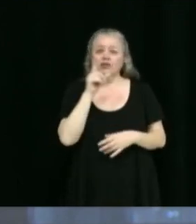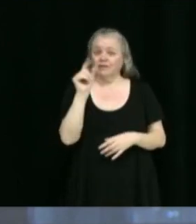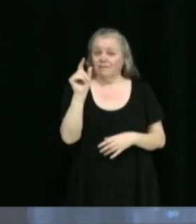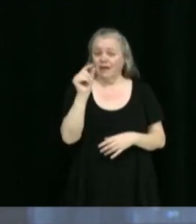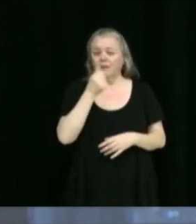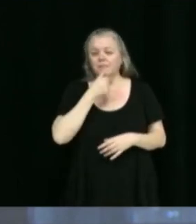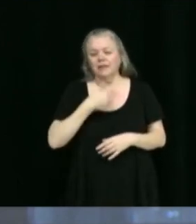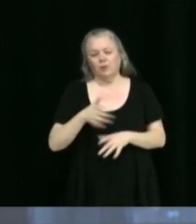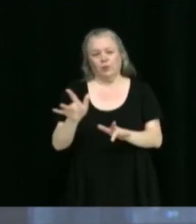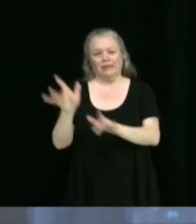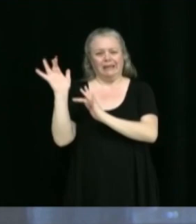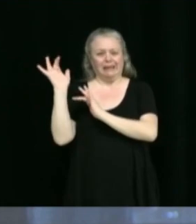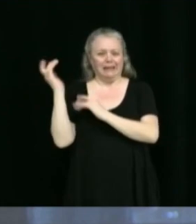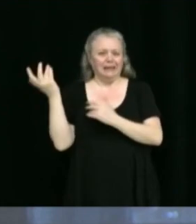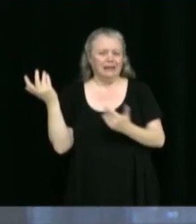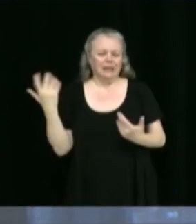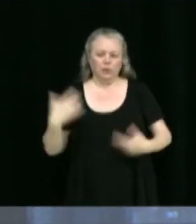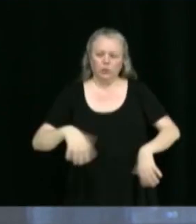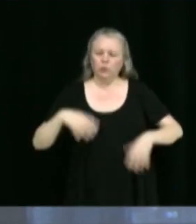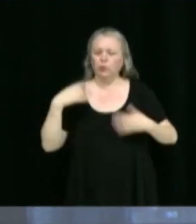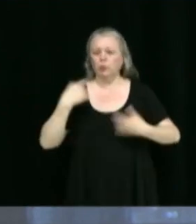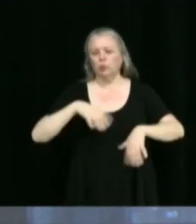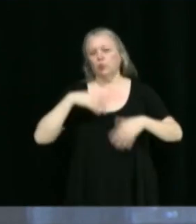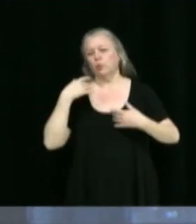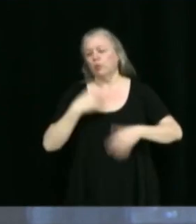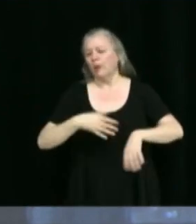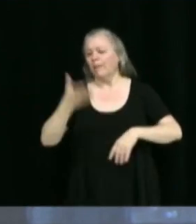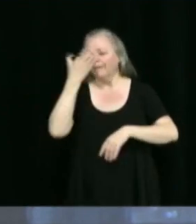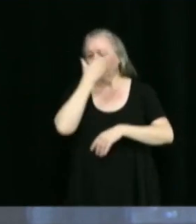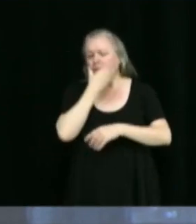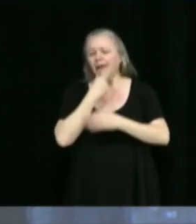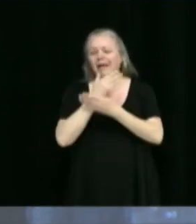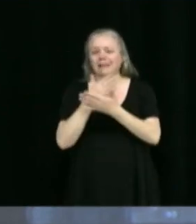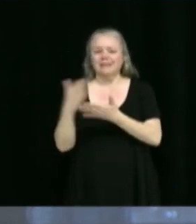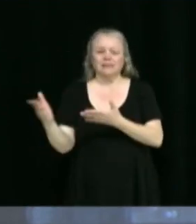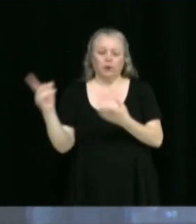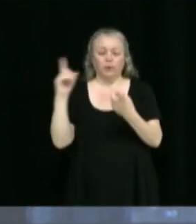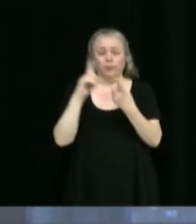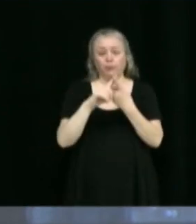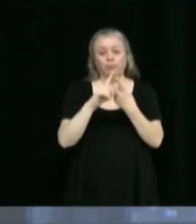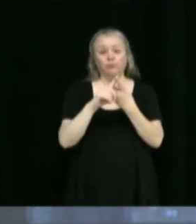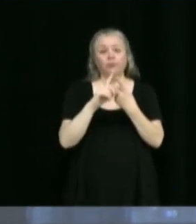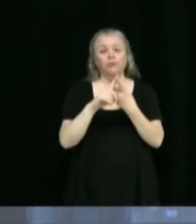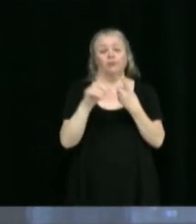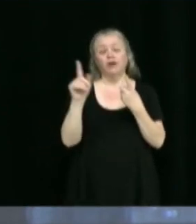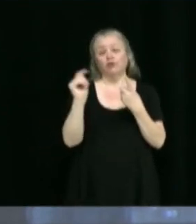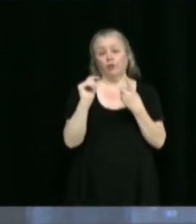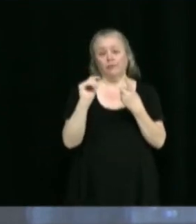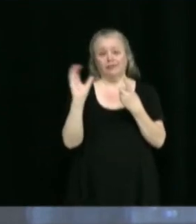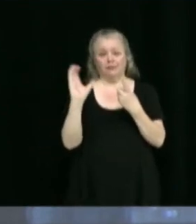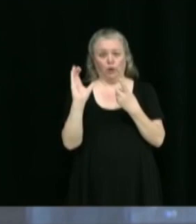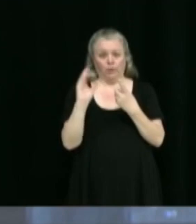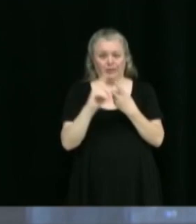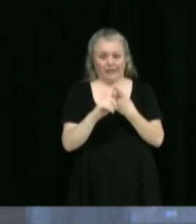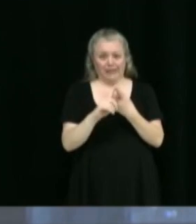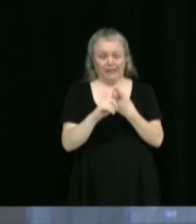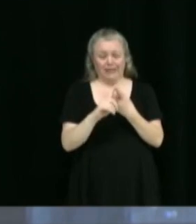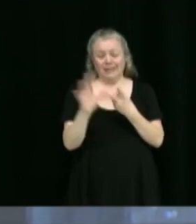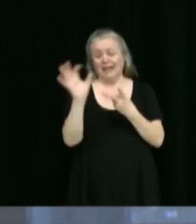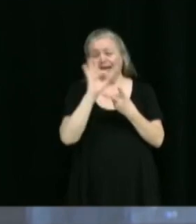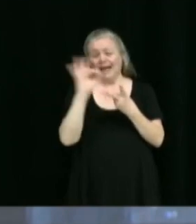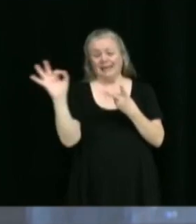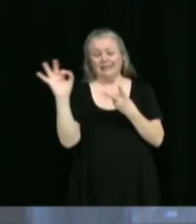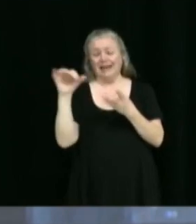quitter et qui nous ont offert de plusieurs belles saisons. Je parle, entre autres, de Tommy Cormier, l'excellent